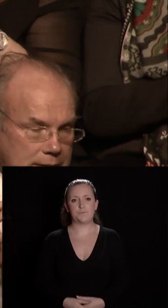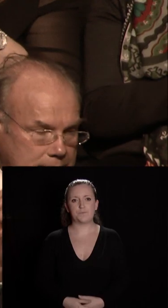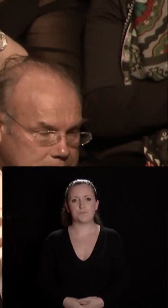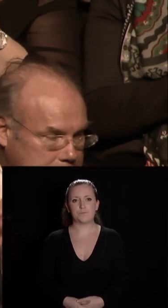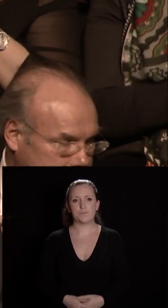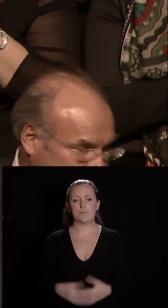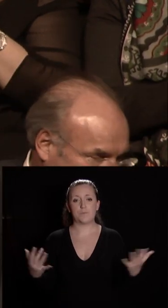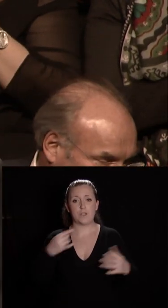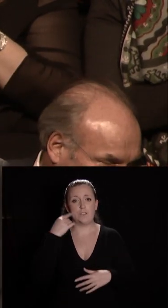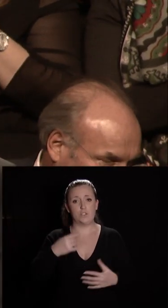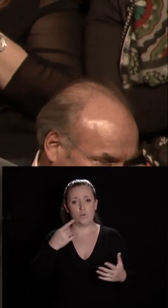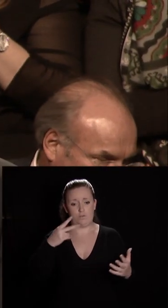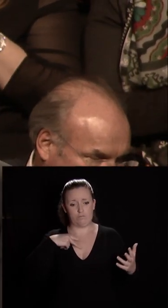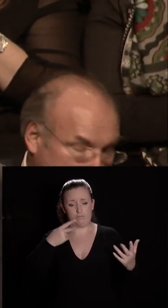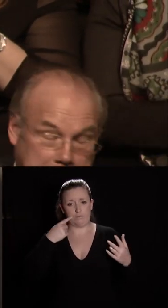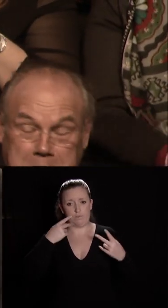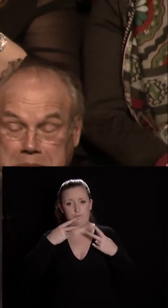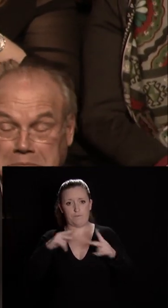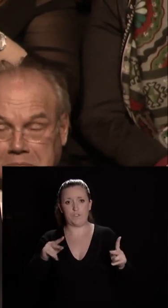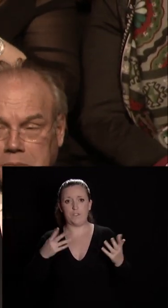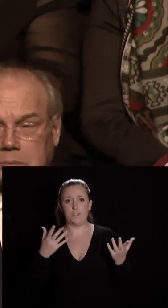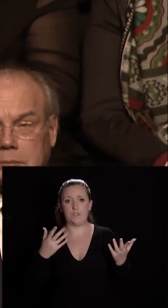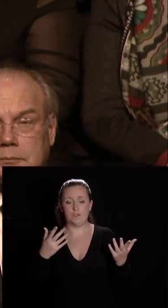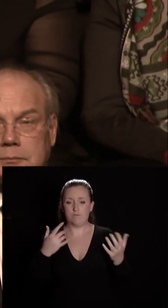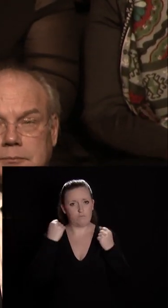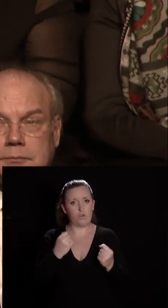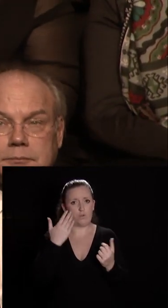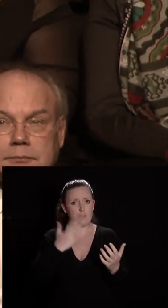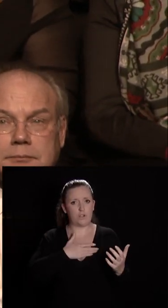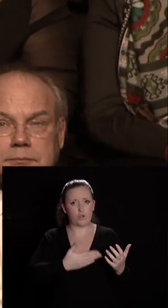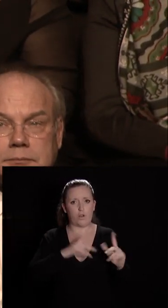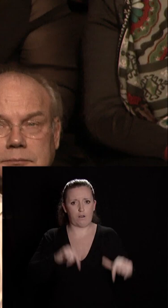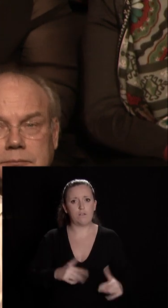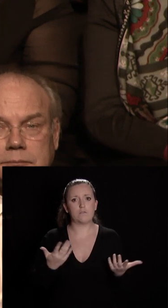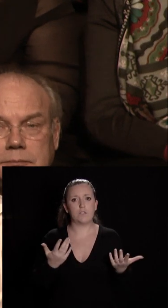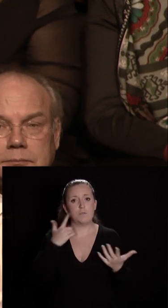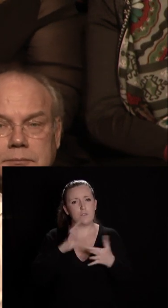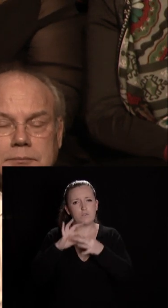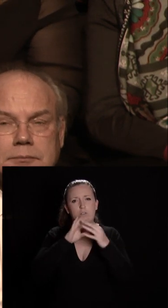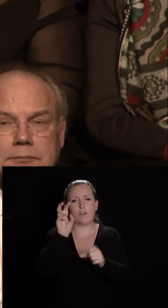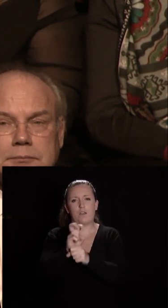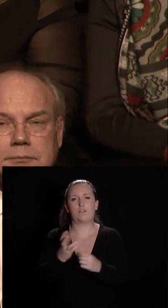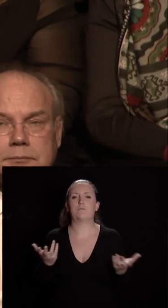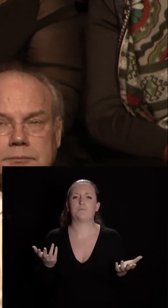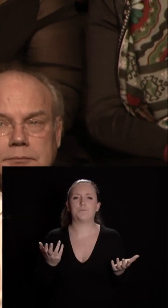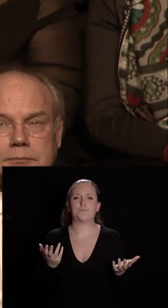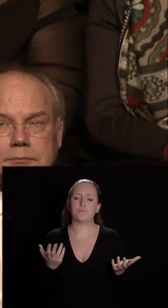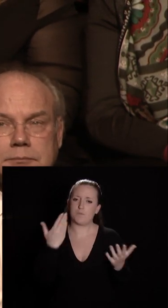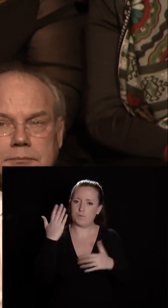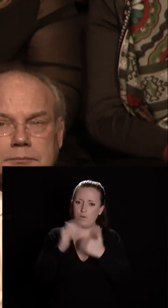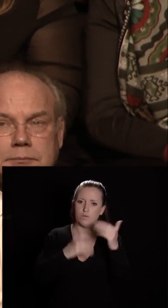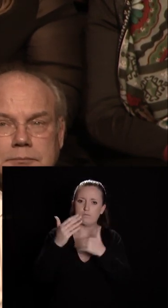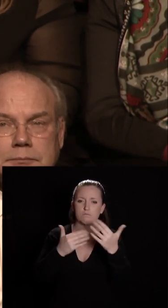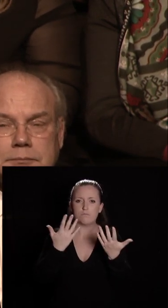Dijon notre ville sera forte si elle a du cœur si elle reste solidaire et continue à se bâtir comme une ville pour